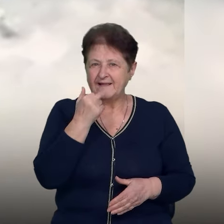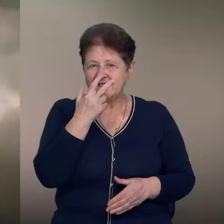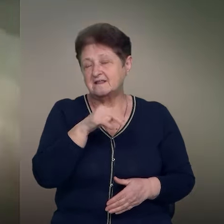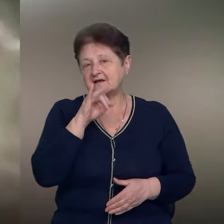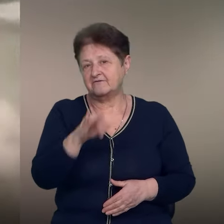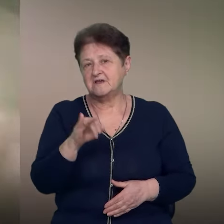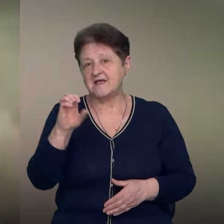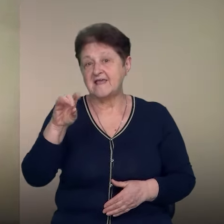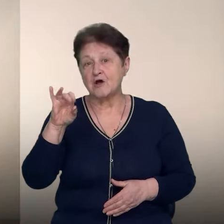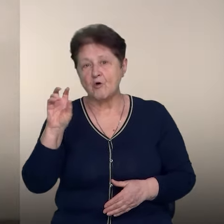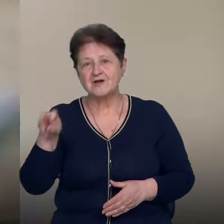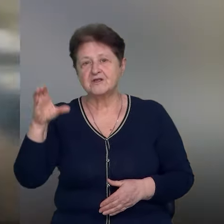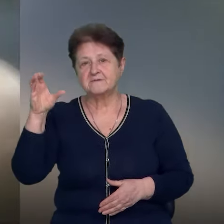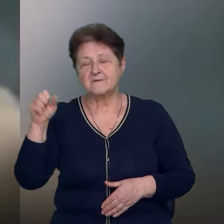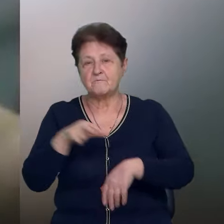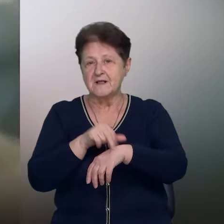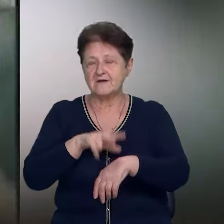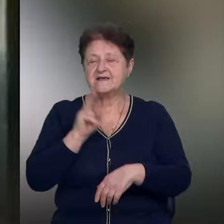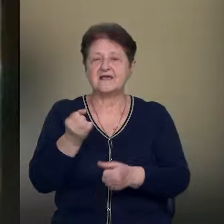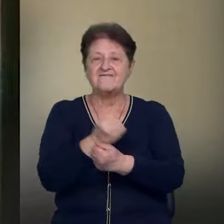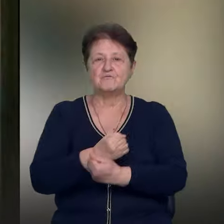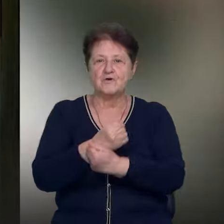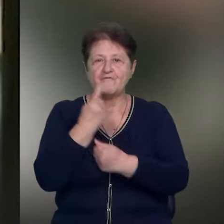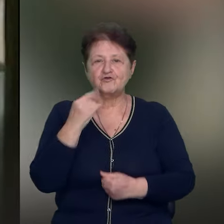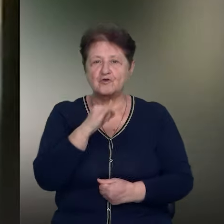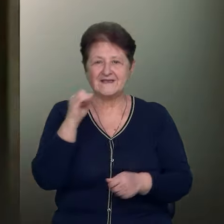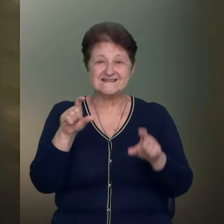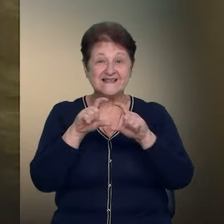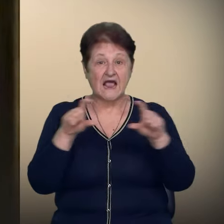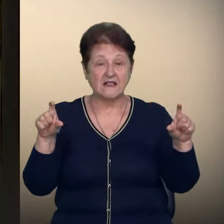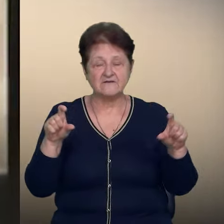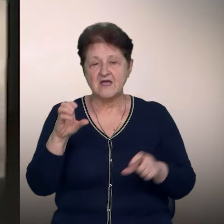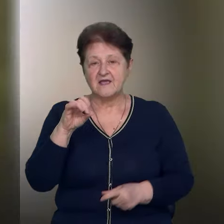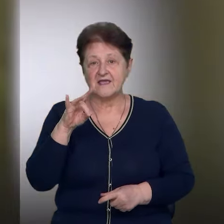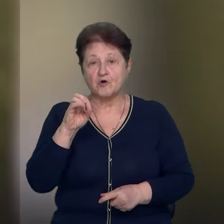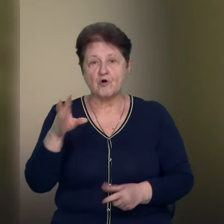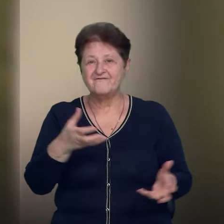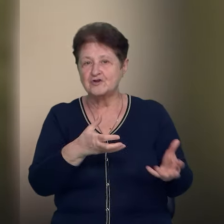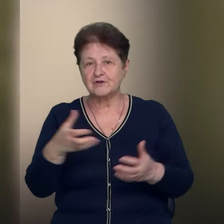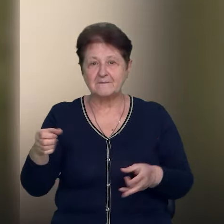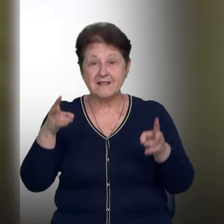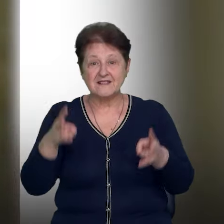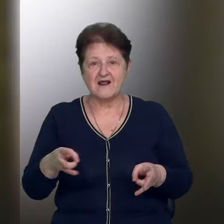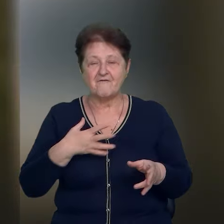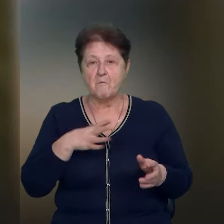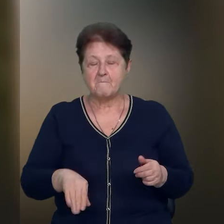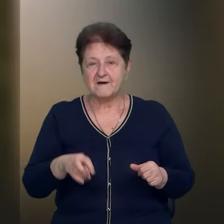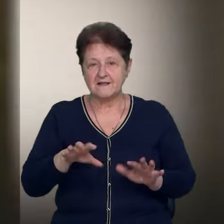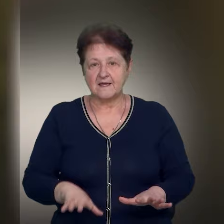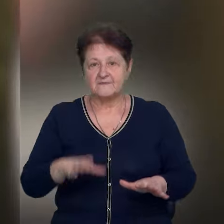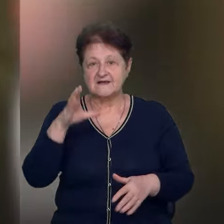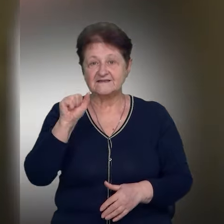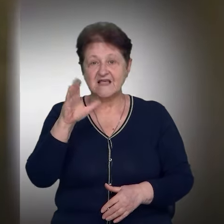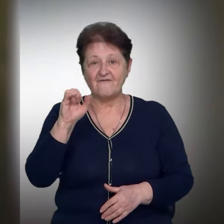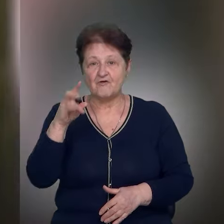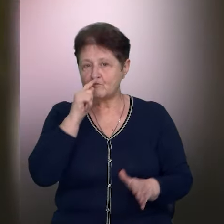Єрохіним і Володимиром Савоном, які відпочивали в одному із закладів. Єрохін від отриманих травм помер на місці. Савон